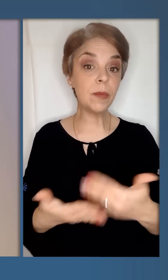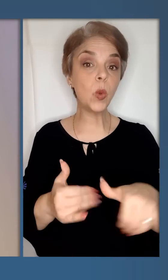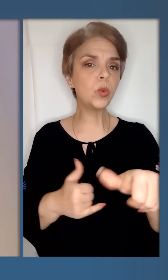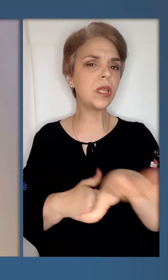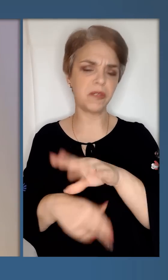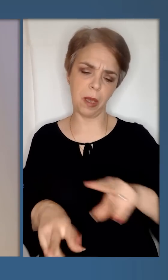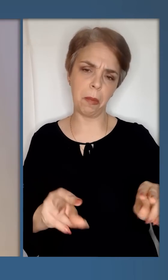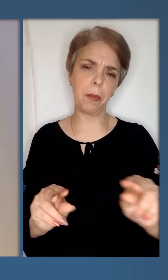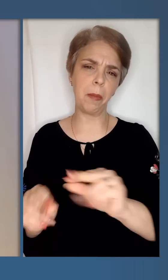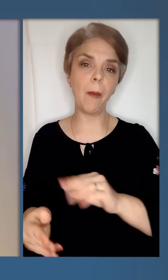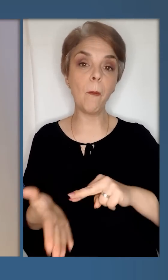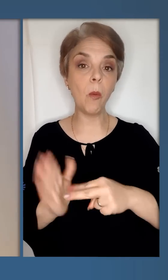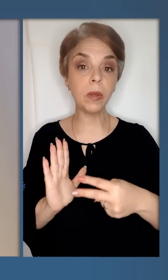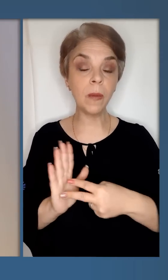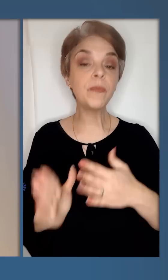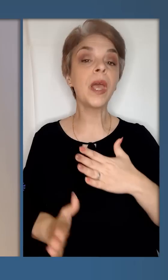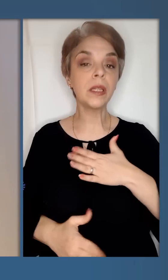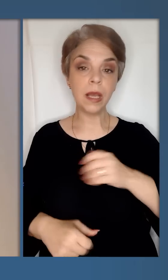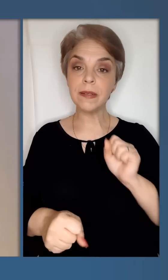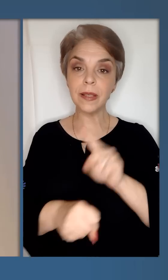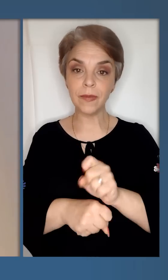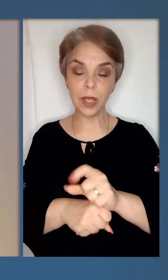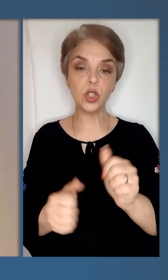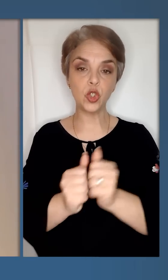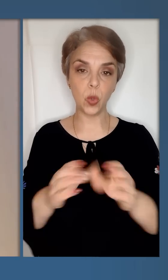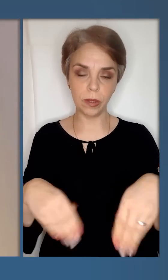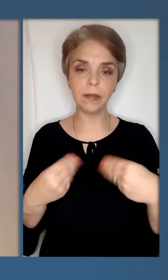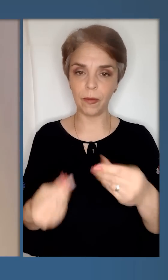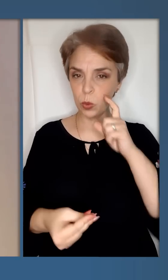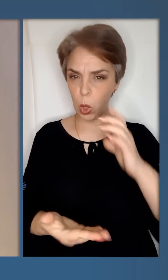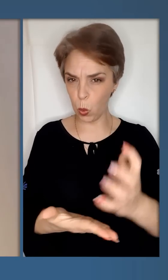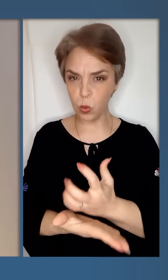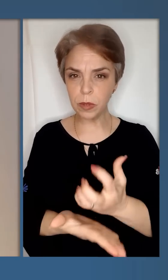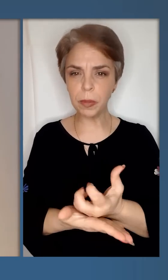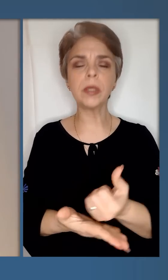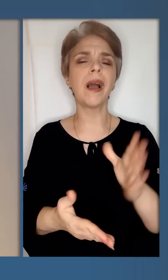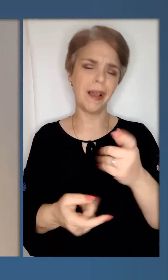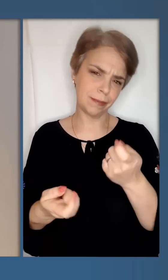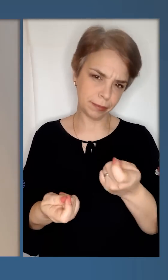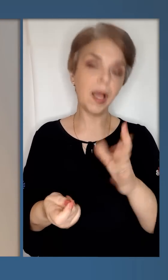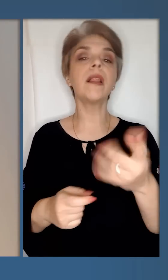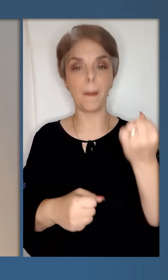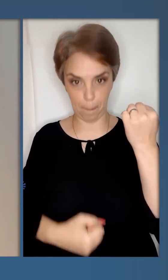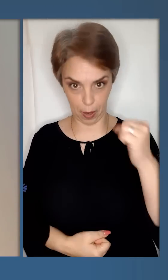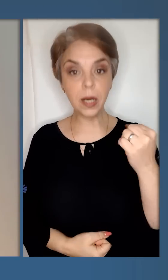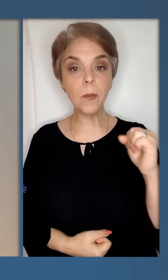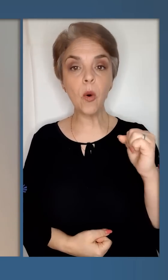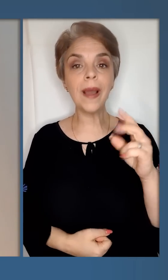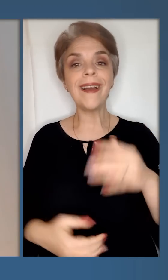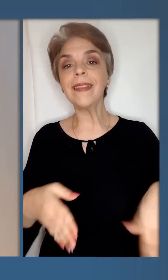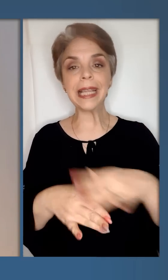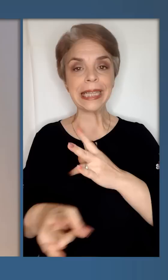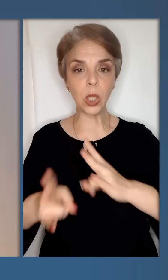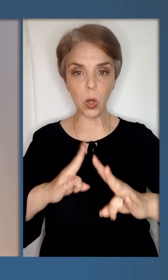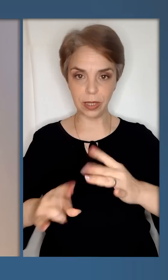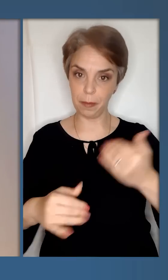нібито все у них йде за планом. Наше завдання щодня – давати Україні успіхи, здобутки, хай не великі, але перемоги